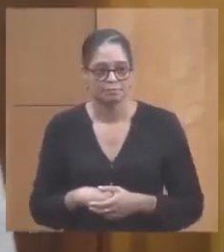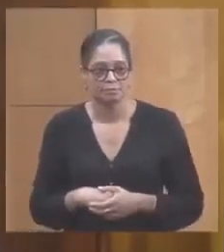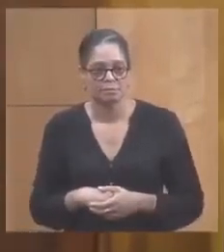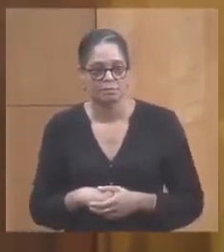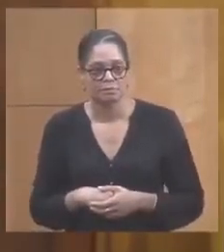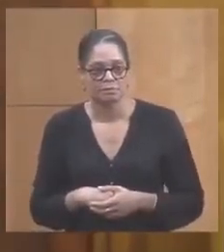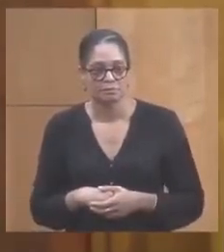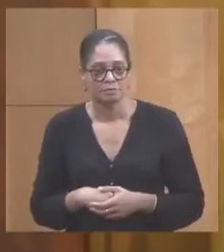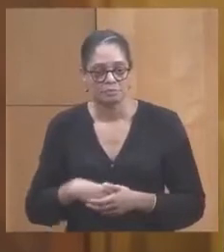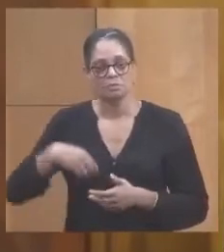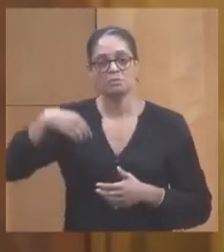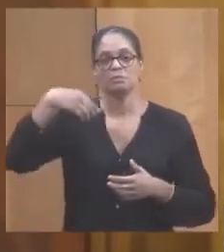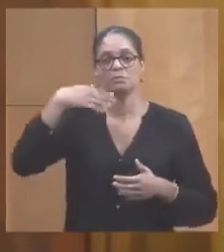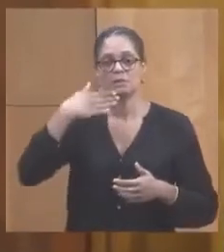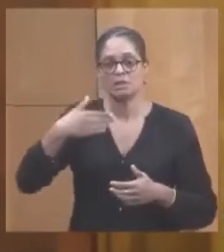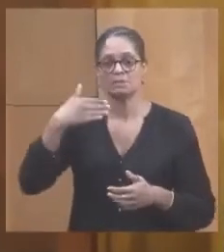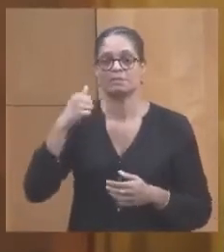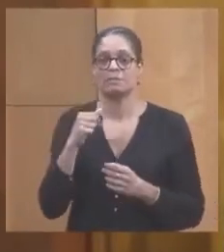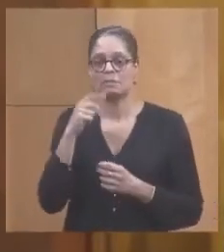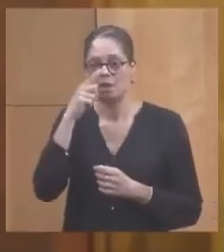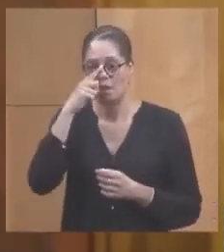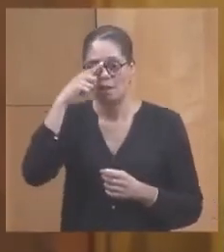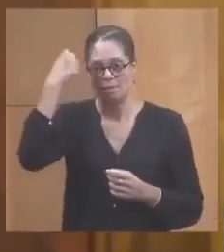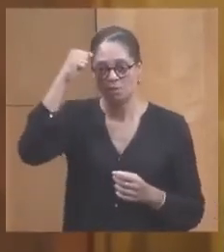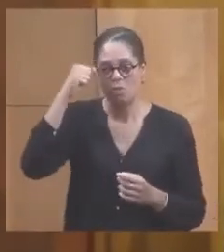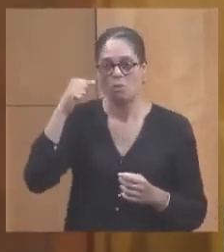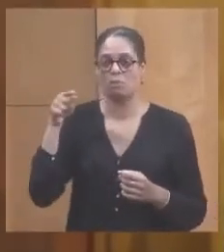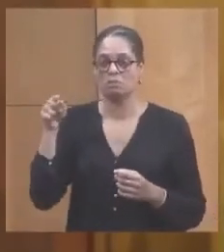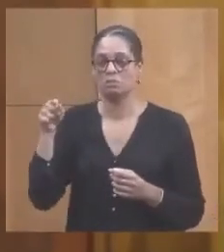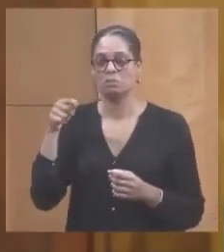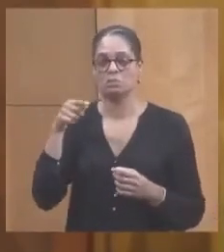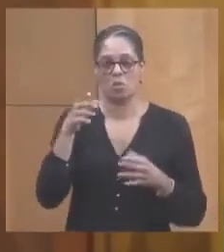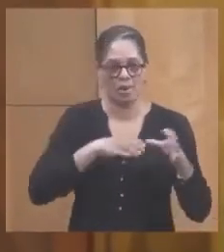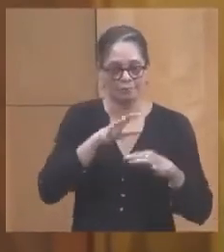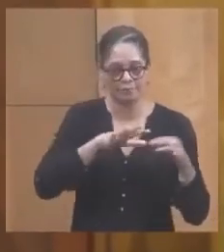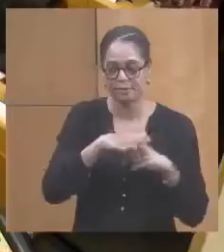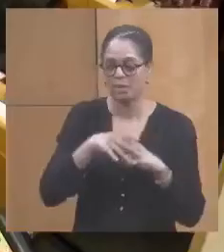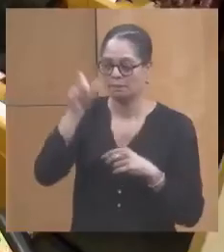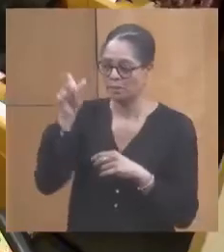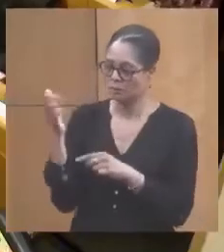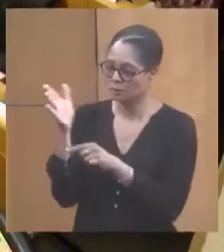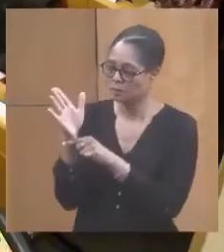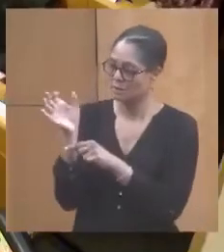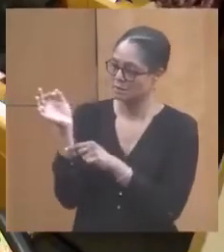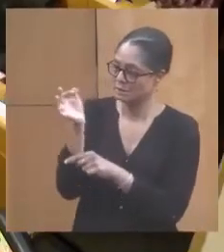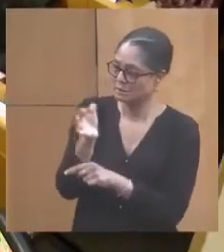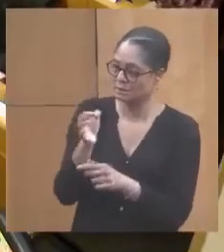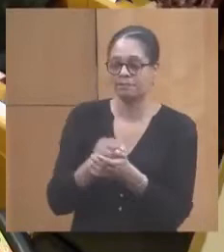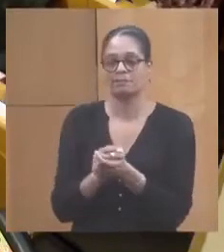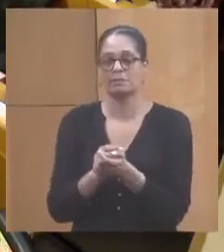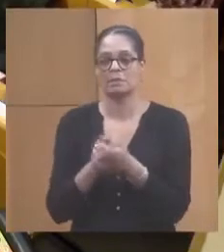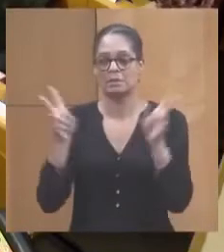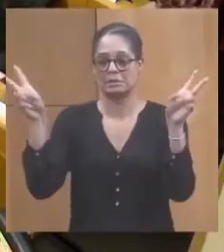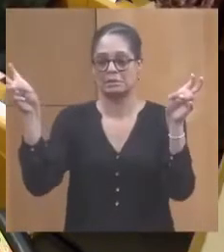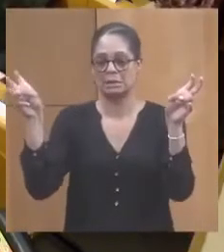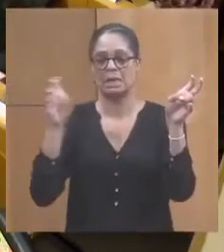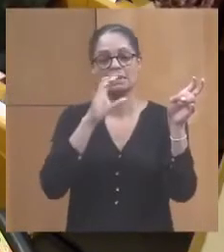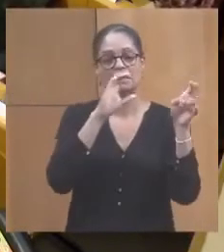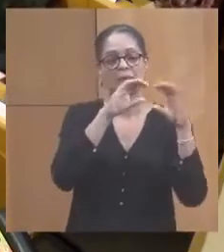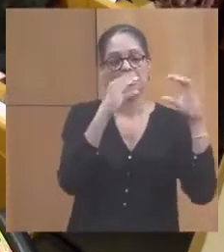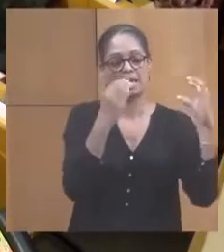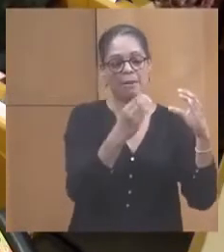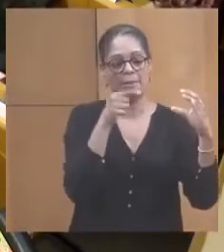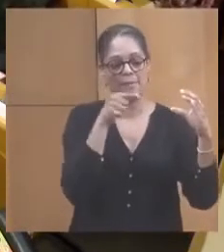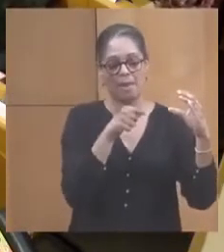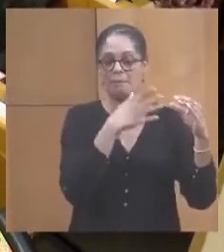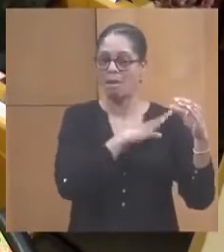Président, chers collègues, le rapporteur dit dans sa présentation, je cite, la CTM a, dans le